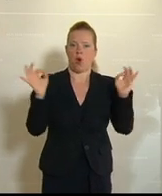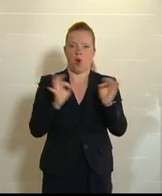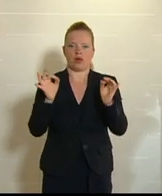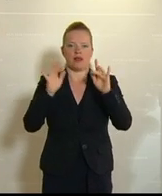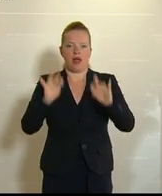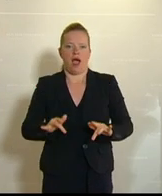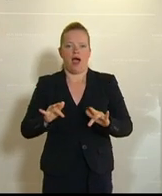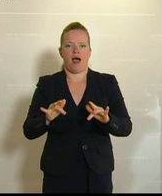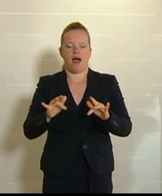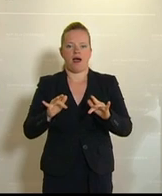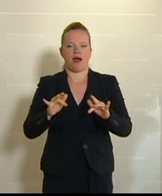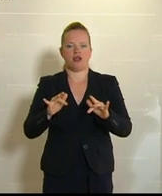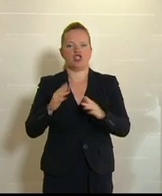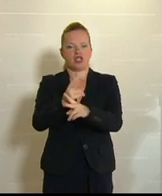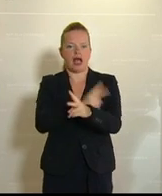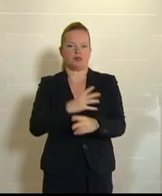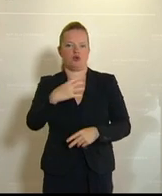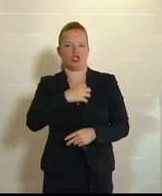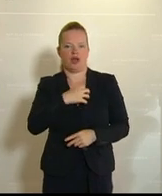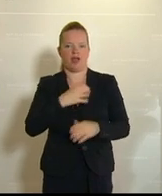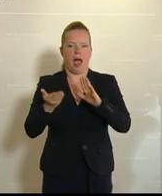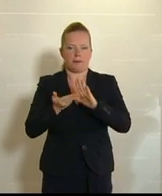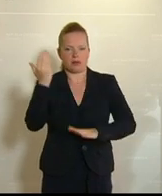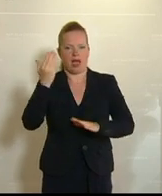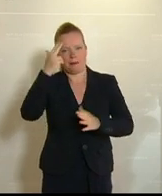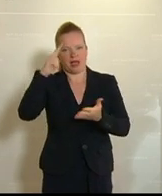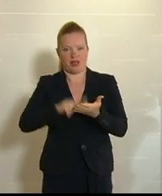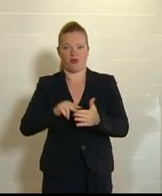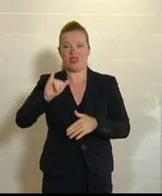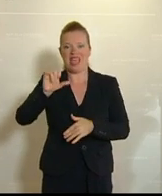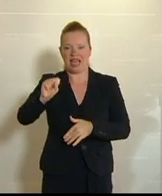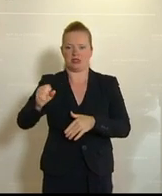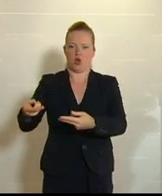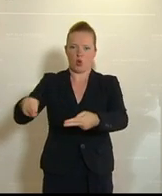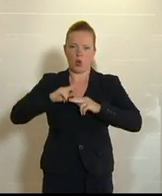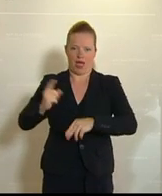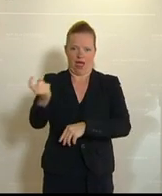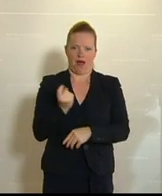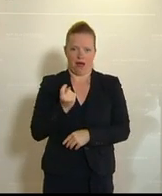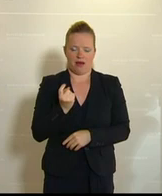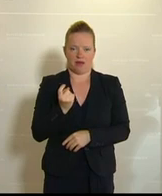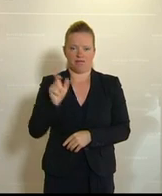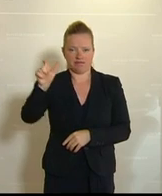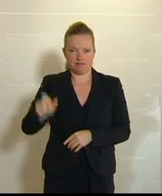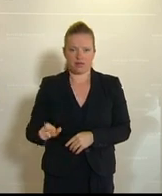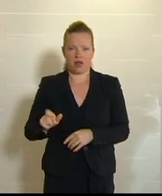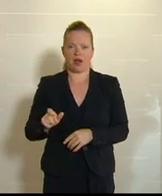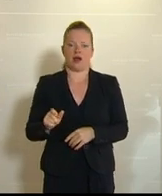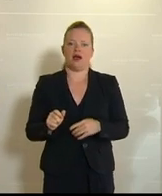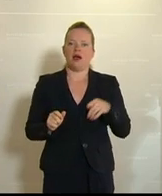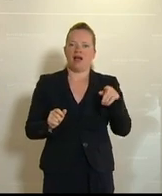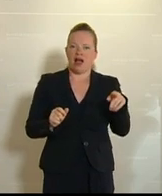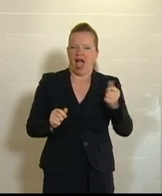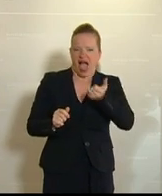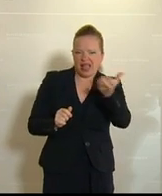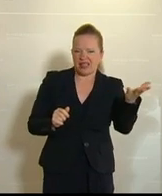Kapitulation bei der Aberkennung von Staatsbürgerschaften für IS-Rückkehrer. Mich wundert es nicht, dass immer mehr Leute sagen, bitte dieser Nehammer, der ist